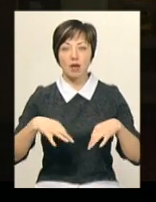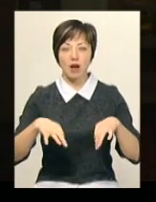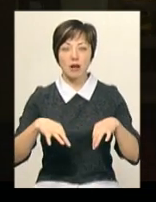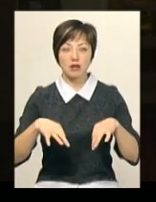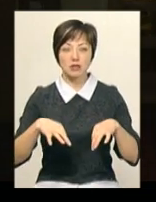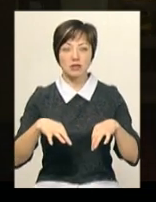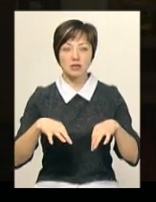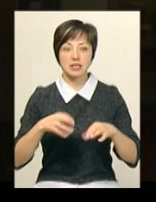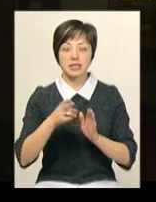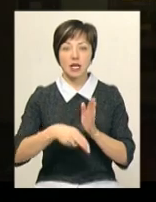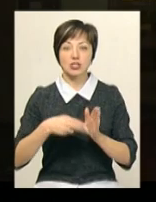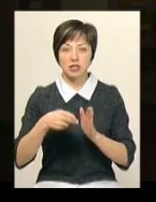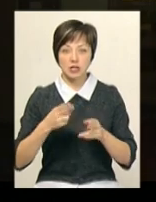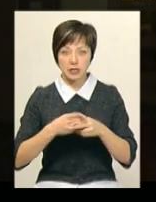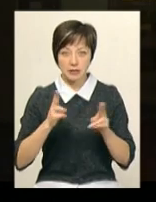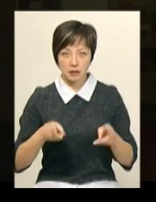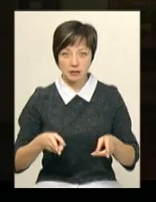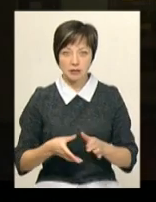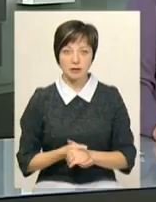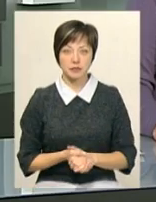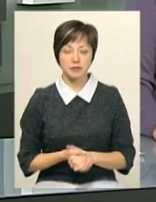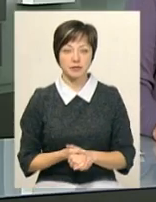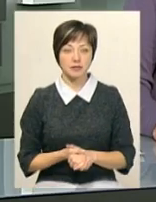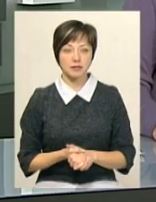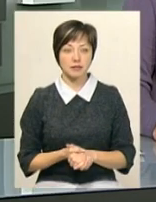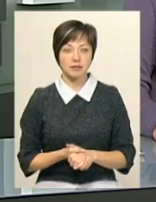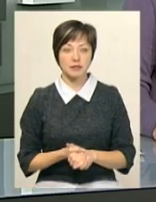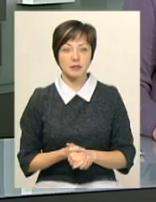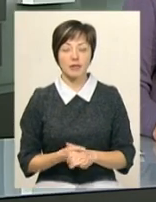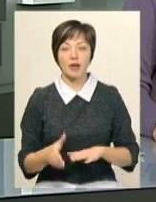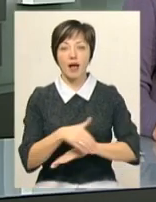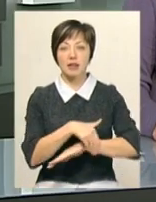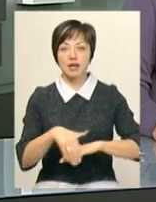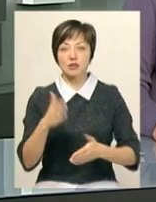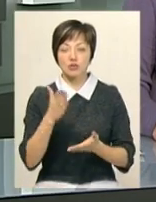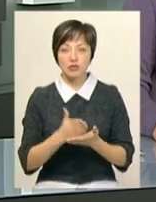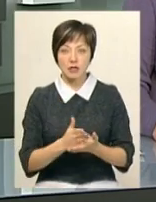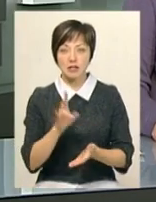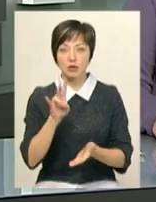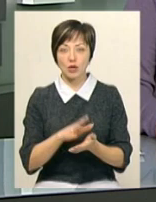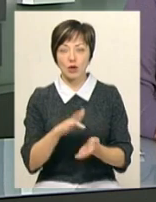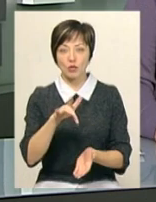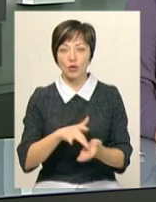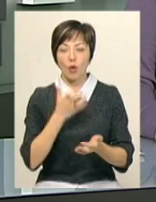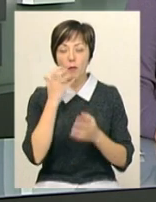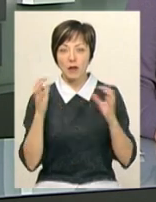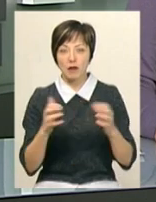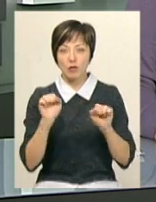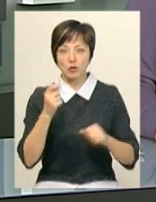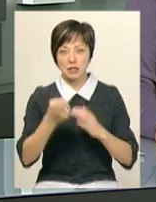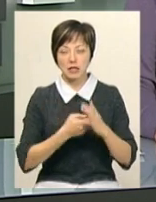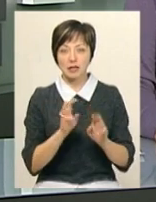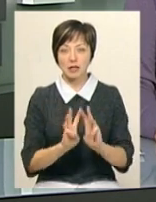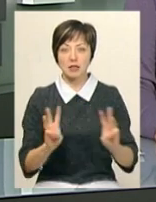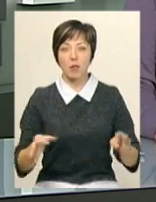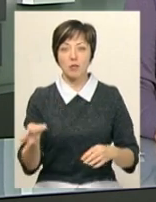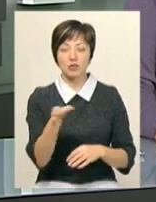вокзалів, залізничних станцій. Адресу розташування стаціонарних пунктів обігріву можна дізнатися на сайтах